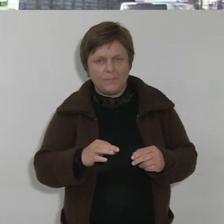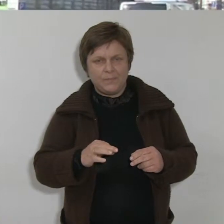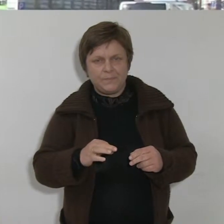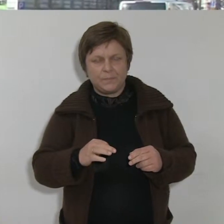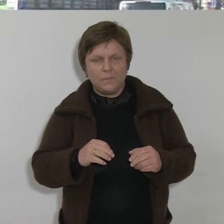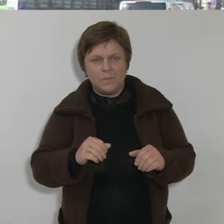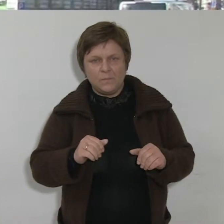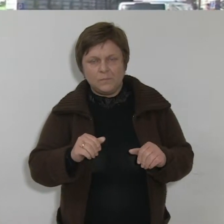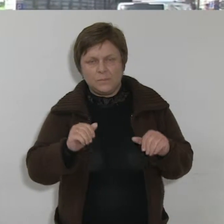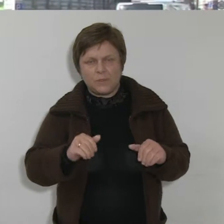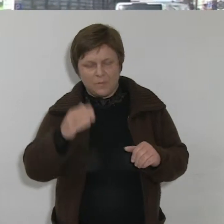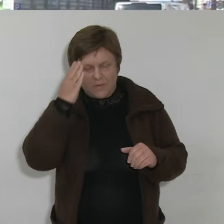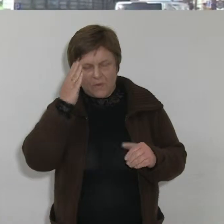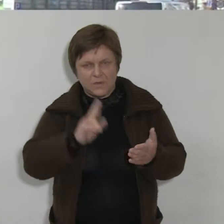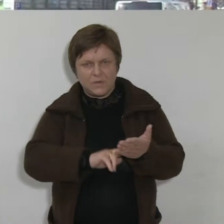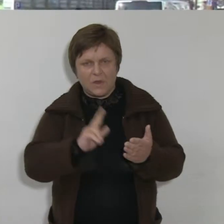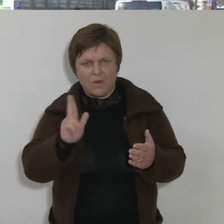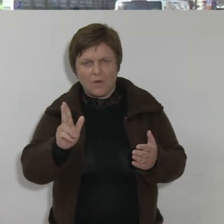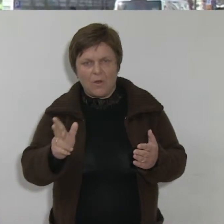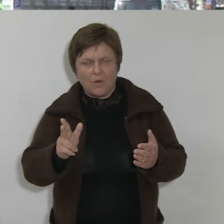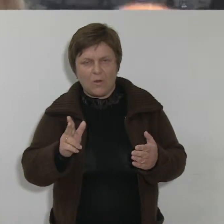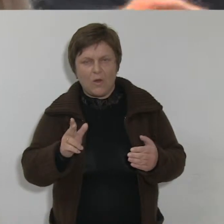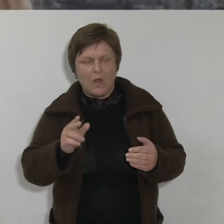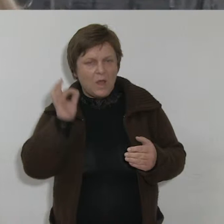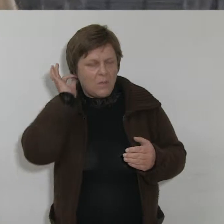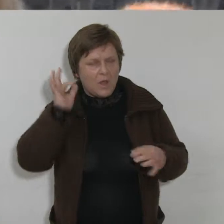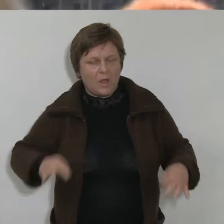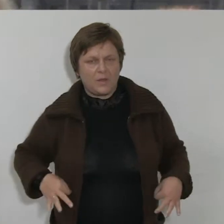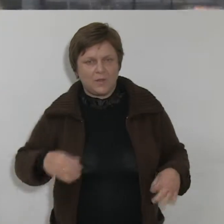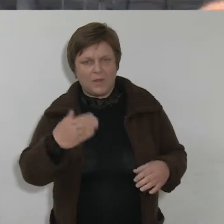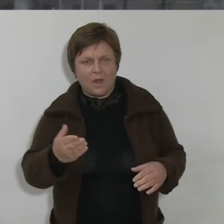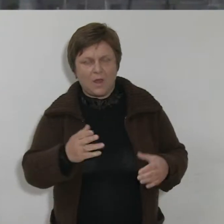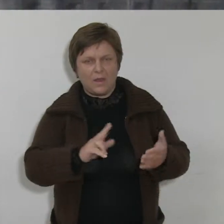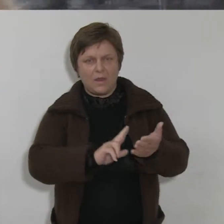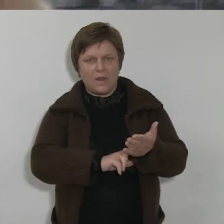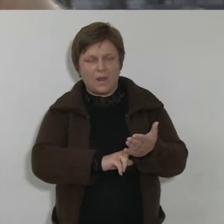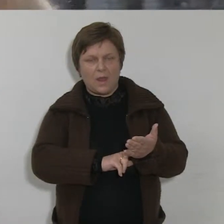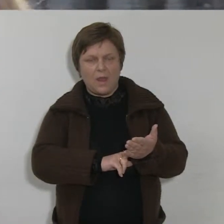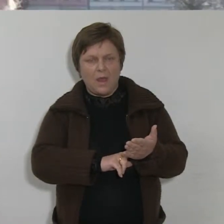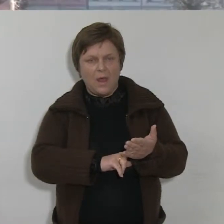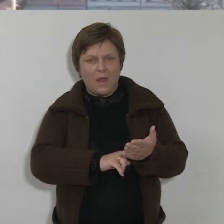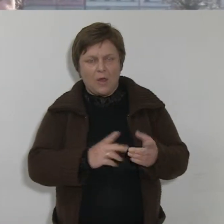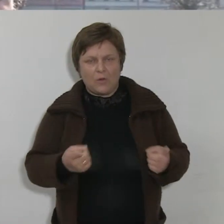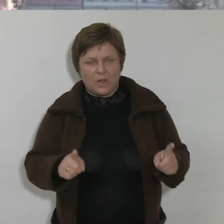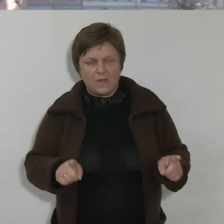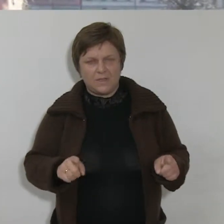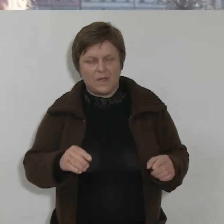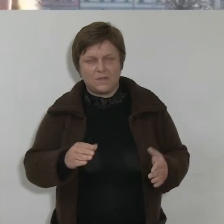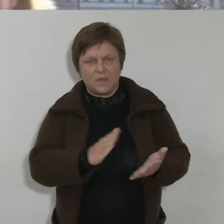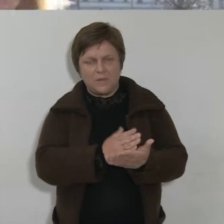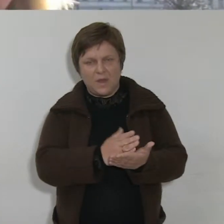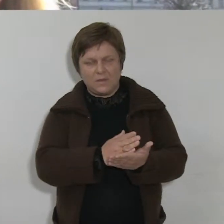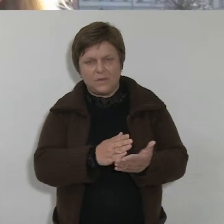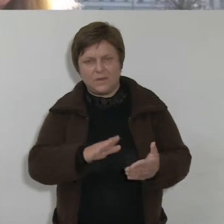na kogo Pani przekazuje? Na Amnesty International. No uważam, że to jest też szczytny cel. Myślę, że to jest fajna